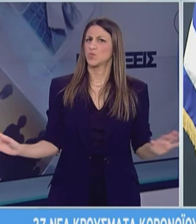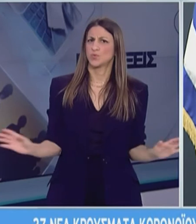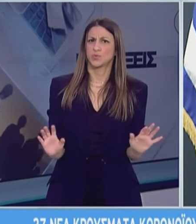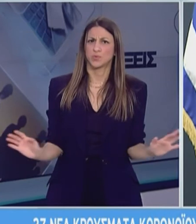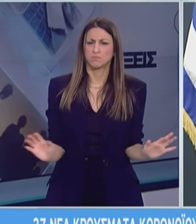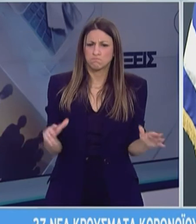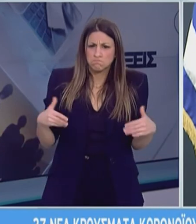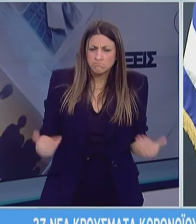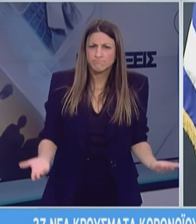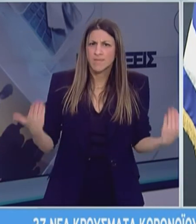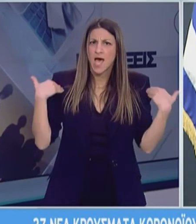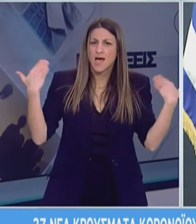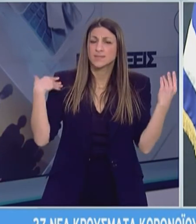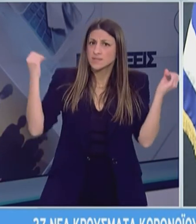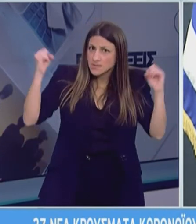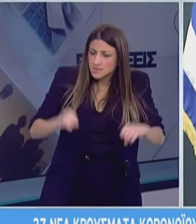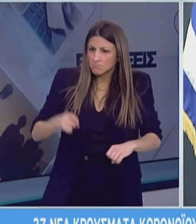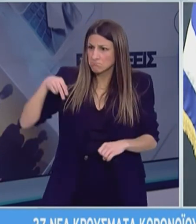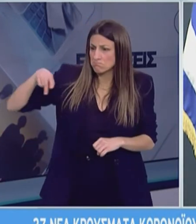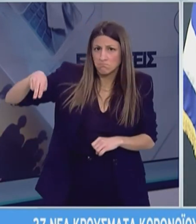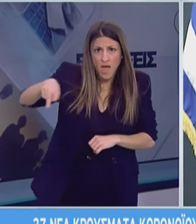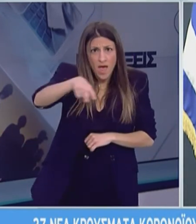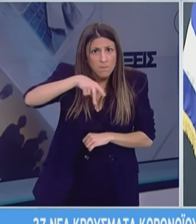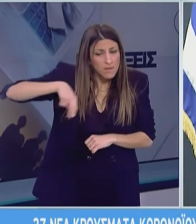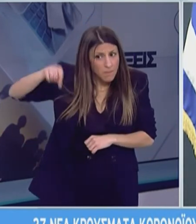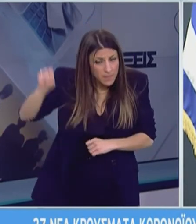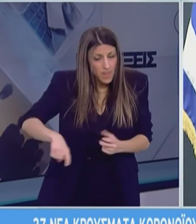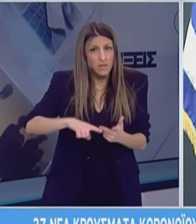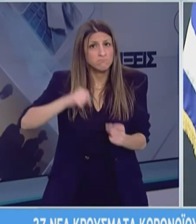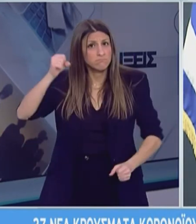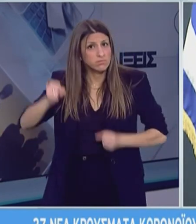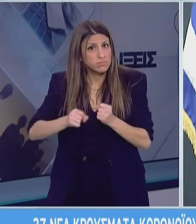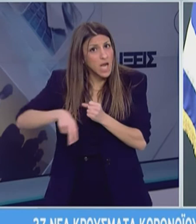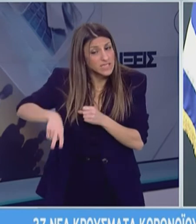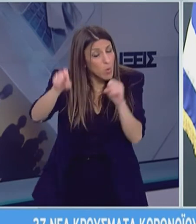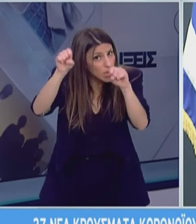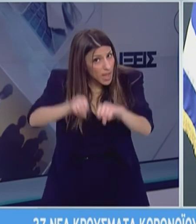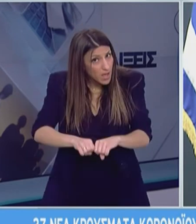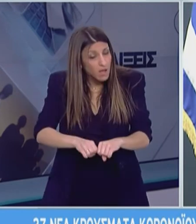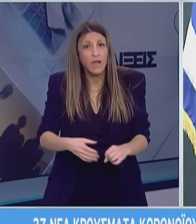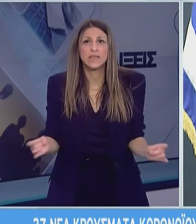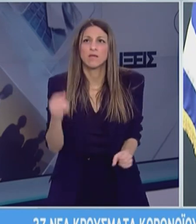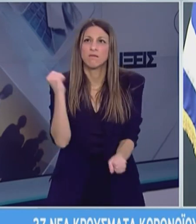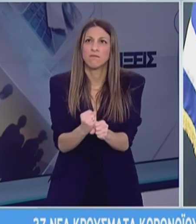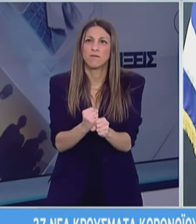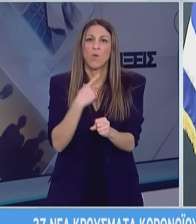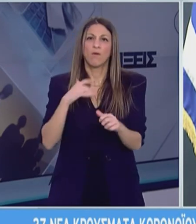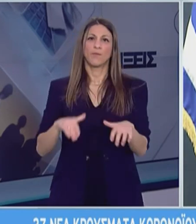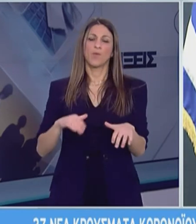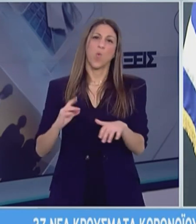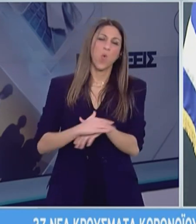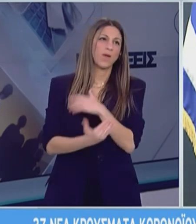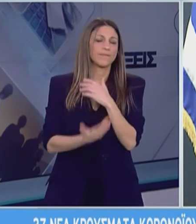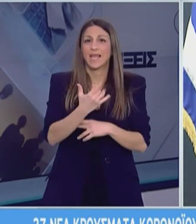και φυσική δραστηριότητα, η οποία βέβαια και είναι λάθος, έχει δίκιο η αγαπητή δημοσιογράφος. Φυσικά και με